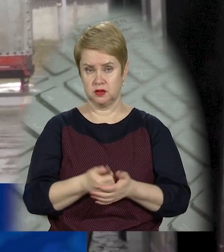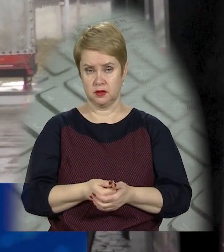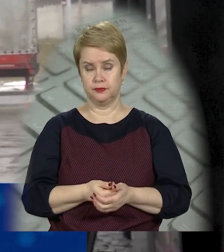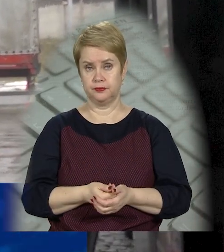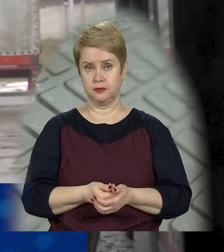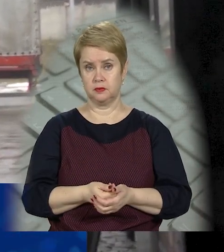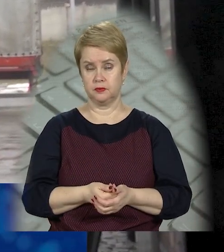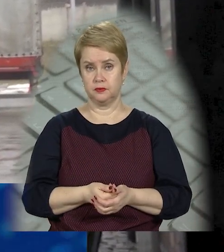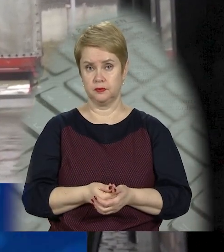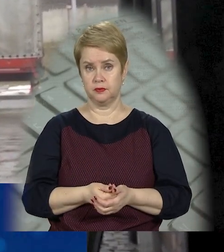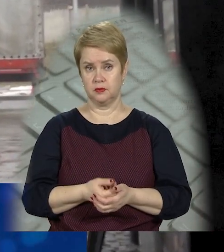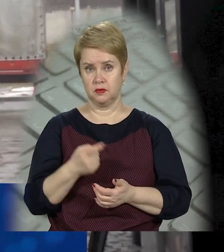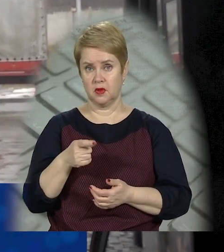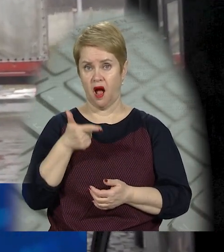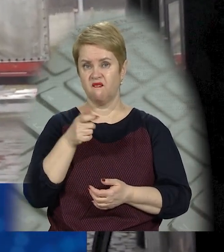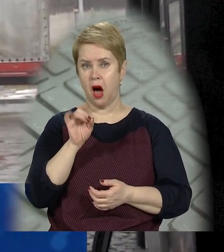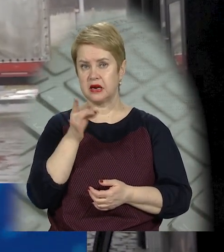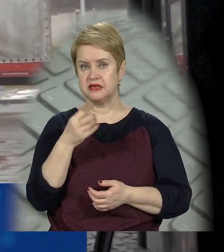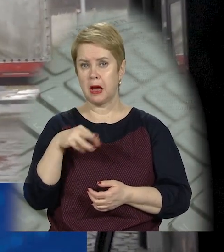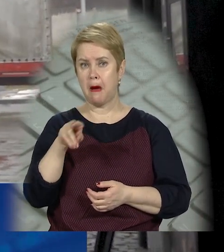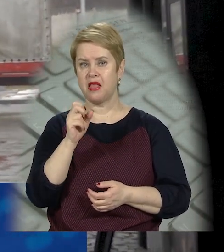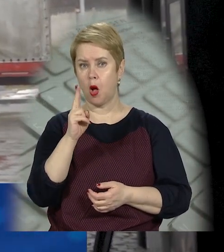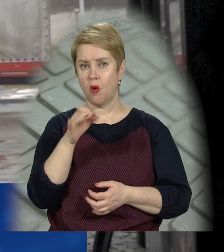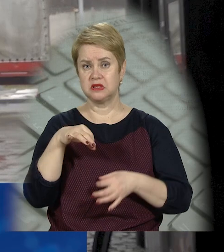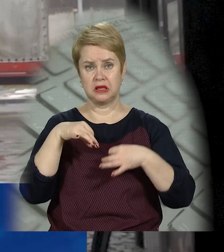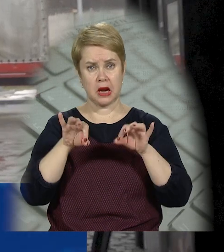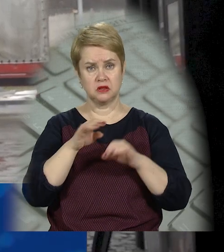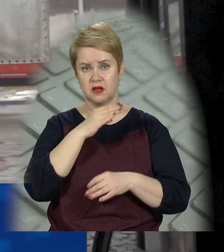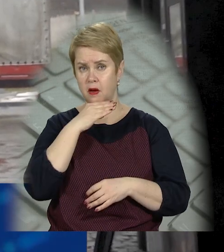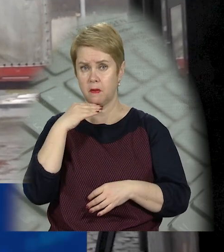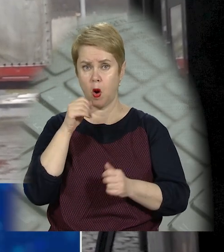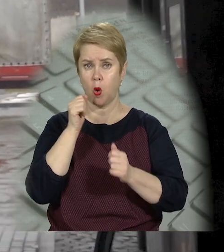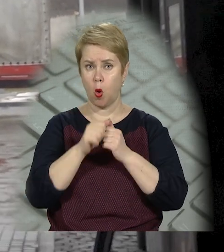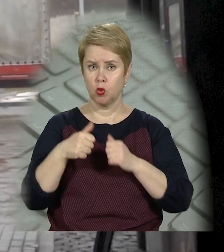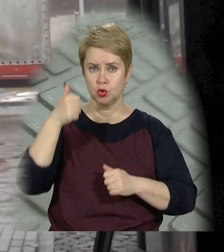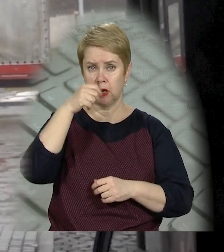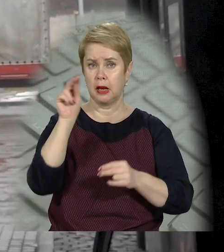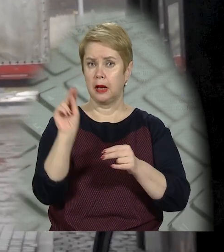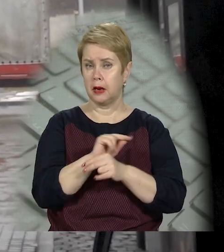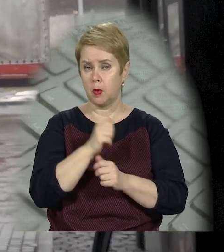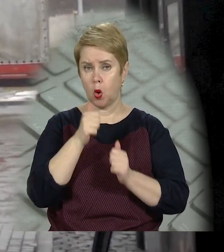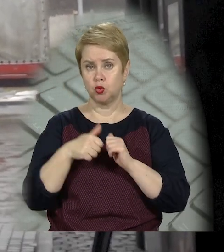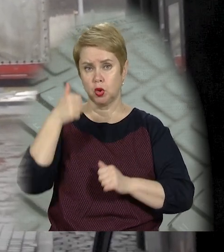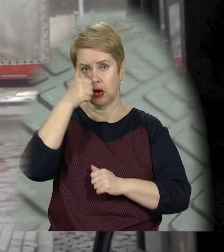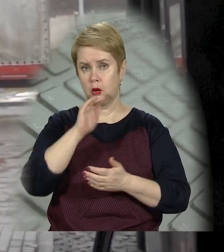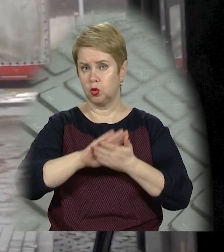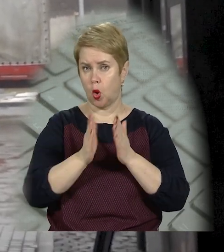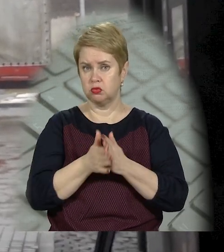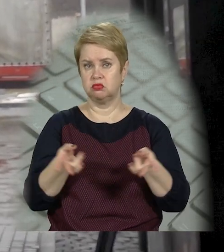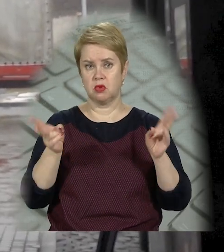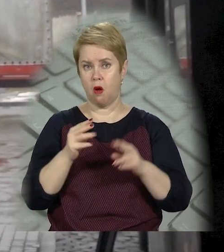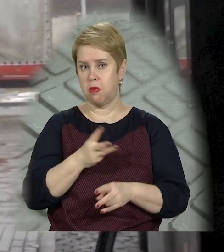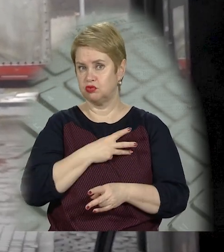Ви ж бачите, які тут вулиці. Гвардійська та Маяковського транспорту дуже багато. Кожен рік ремонтують. Кожен рік стан дороги